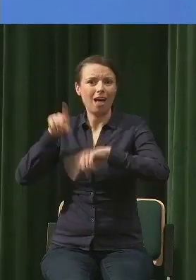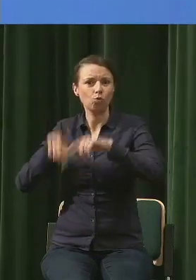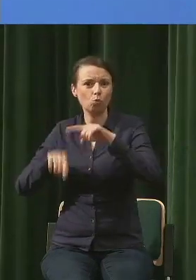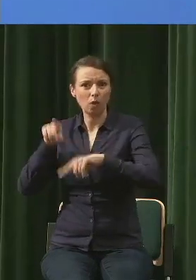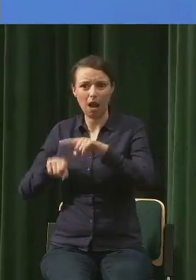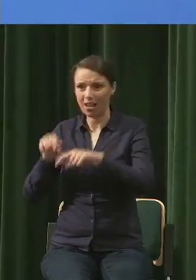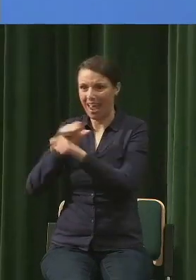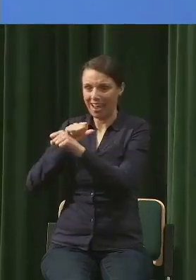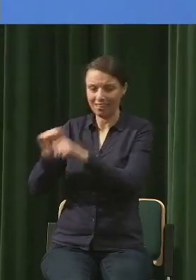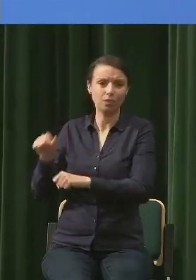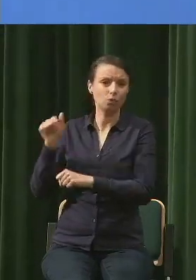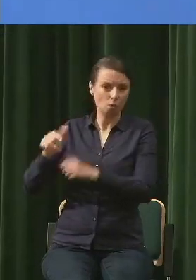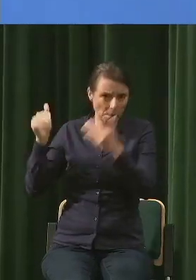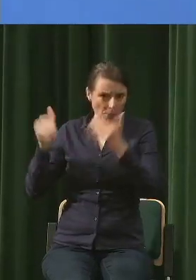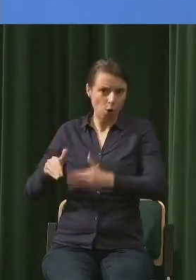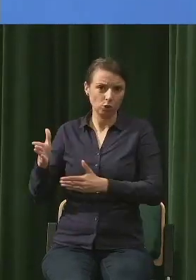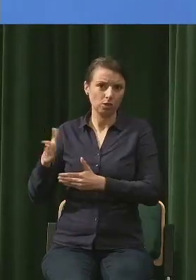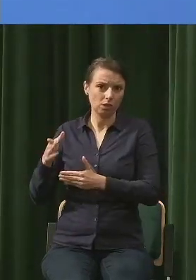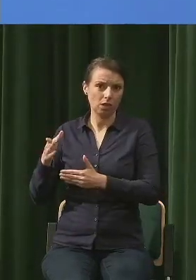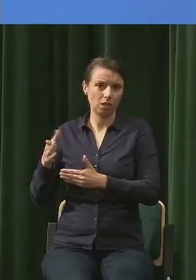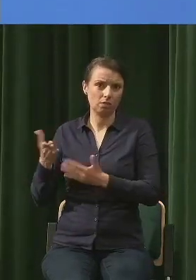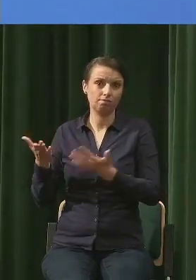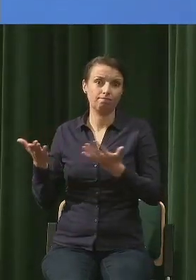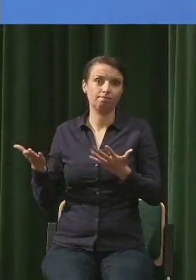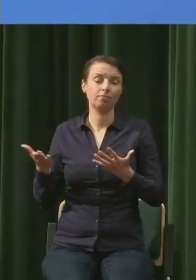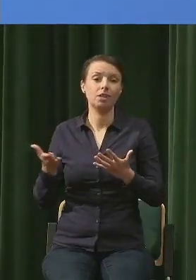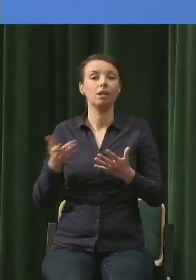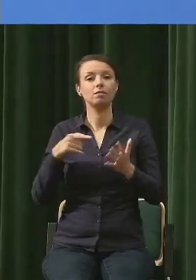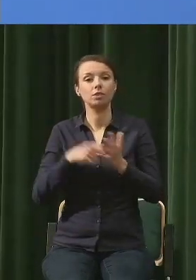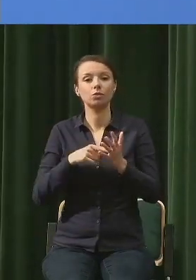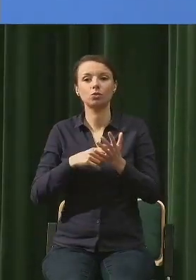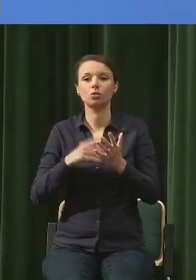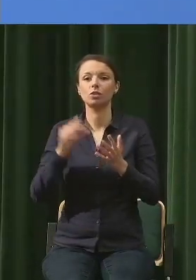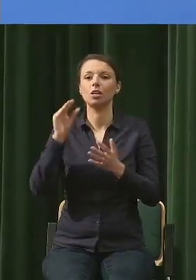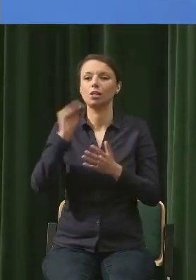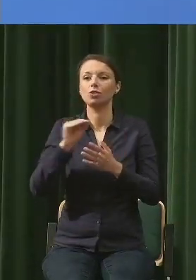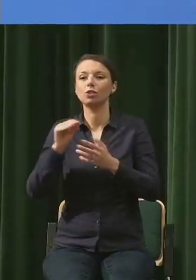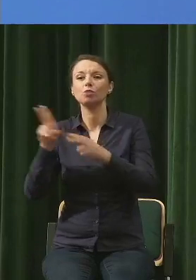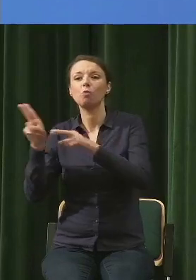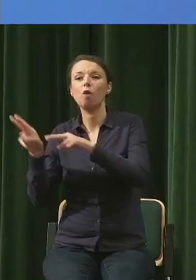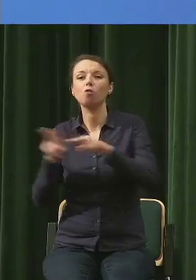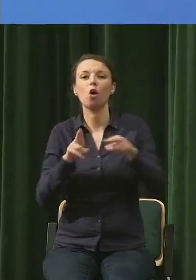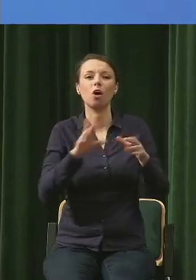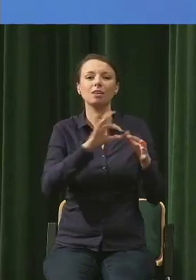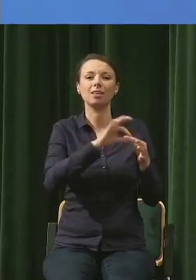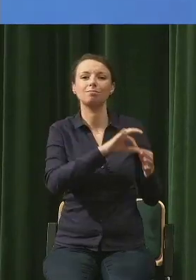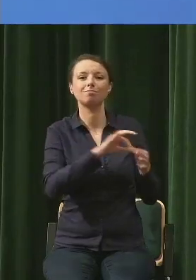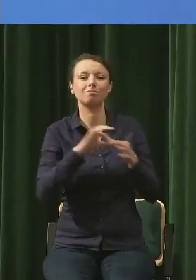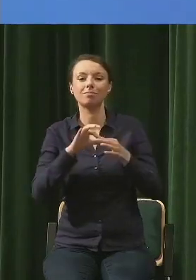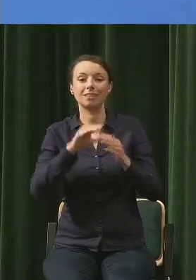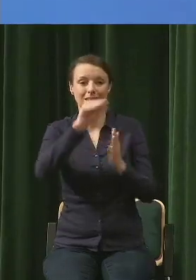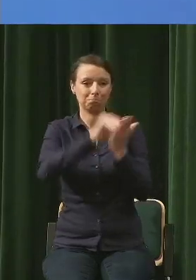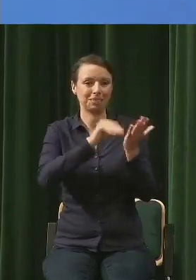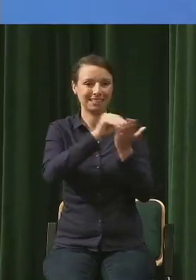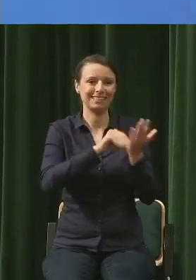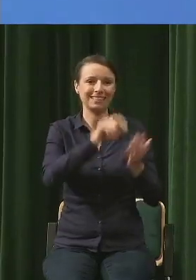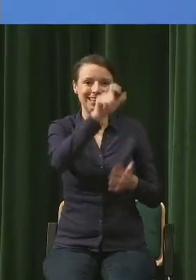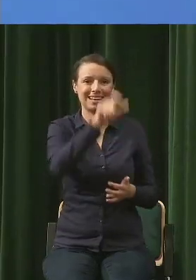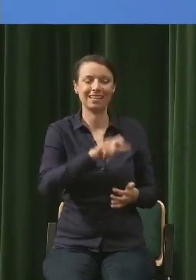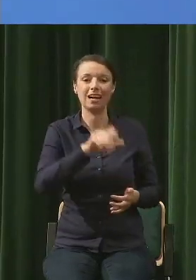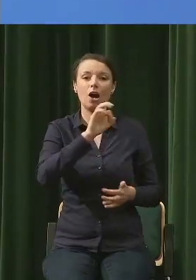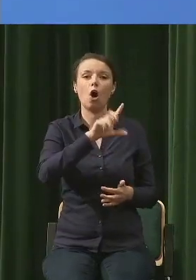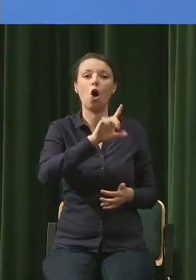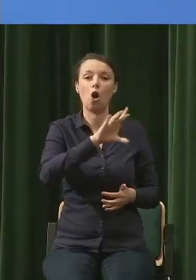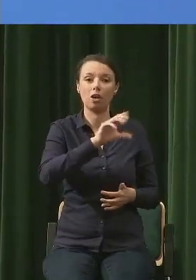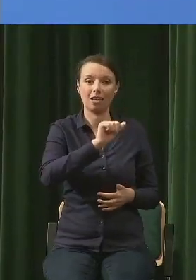reasumując tę swoją myśl, myślę, że i wracając do Olgi Tokarczuk, o czym ona też mówi, brakuje